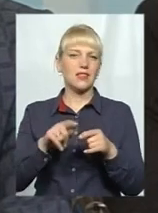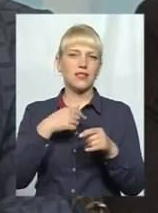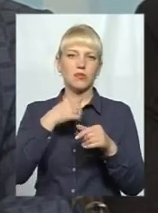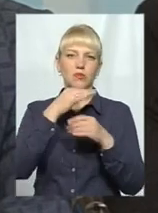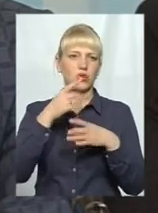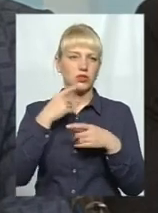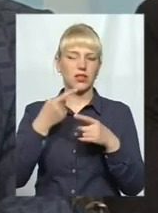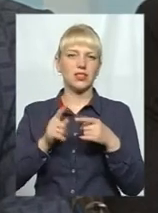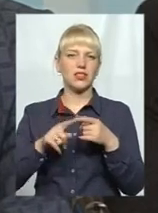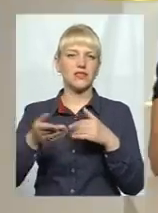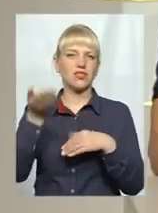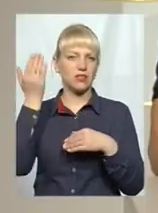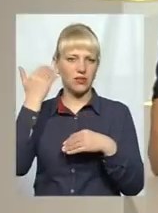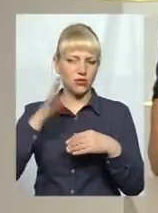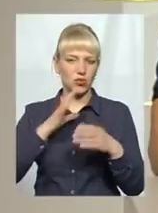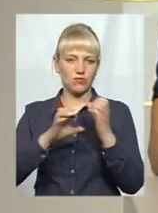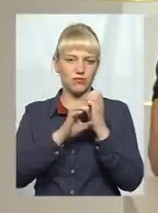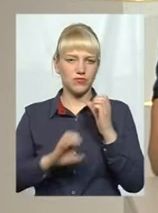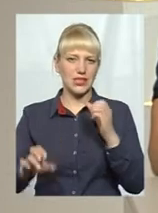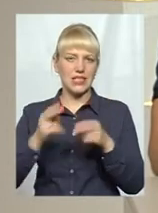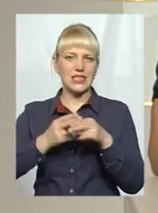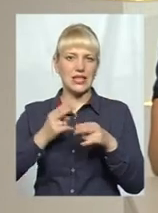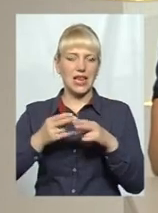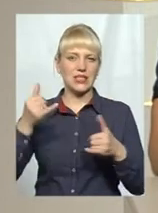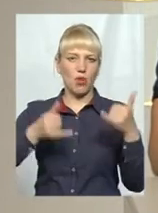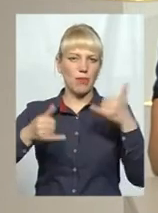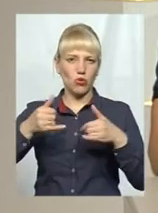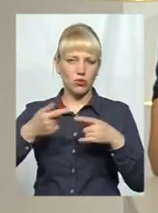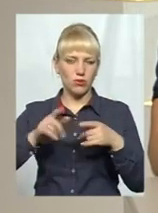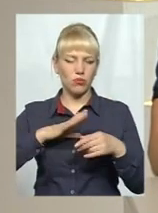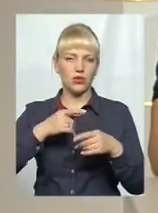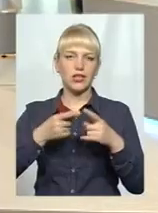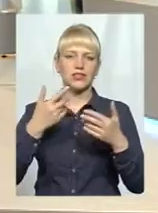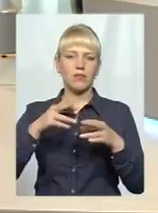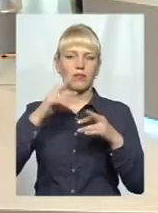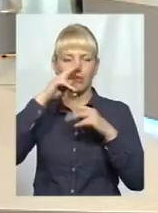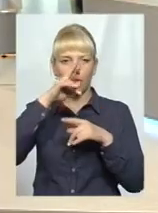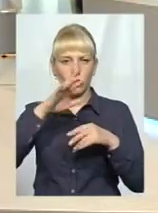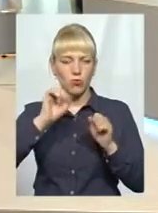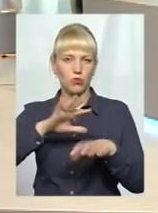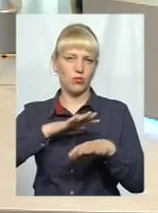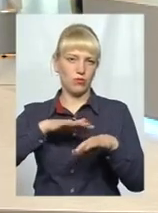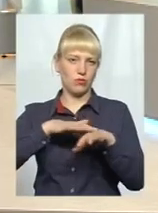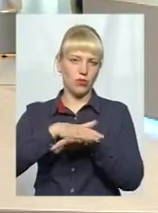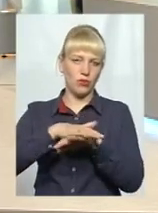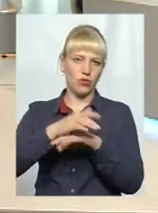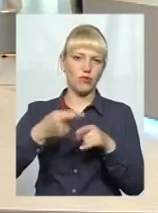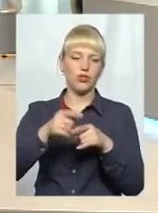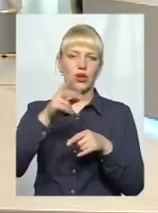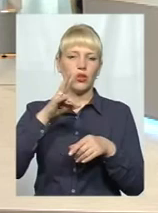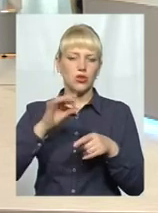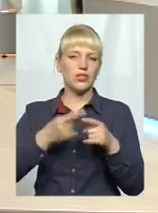залізобетонно, відповідно, зроблені, і це десь було прораховано. В той час і таких прорахунків, скоріше за все, по місту є ще не один. Але це